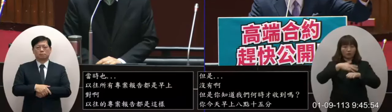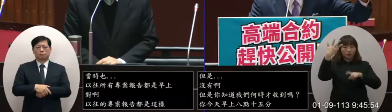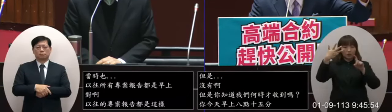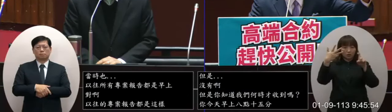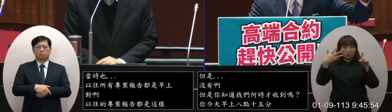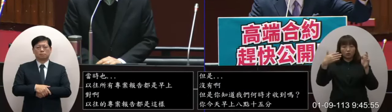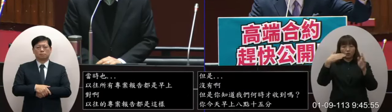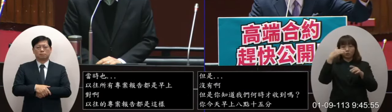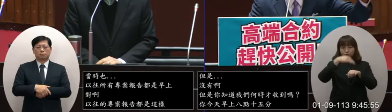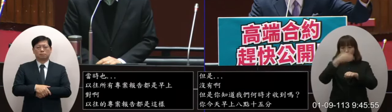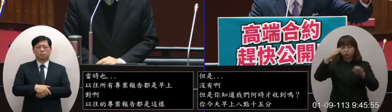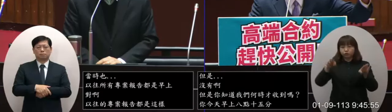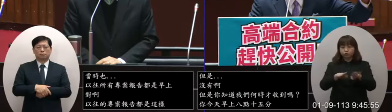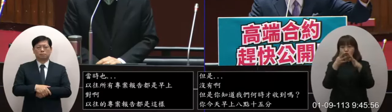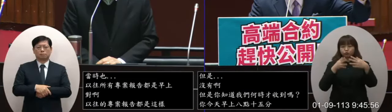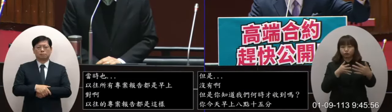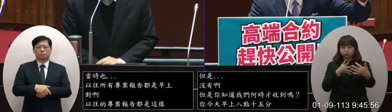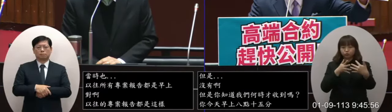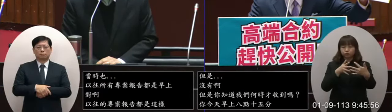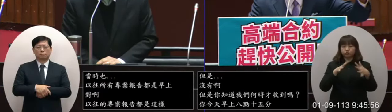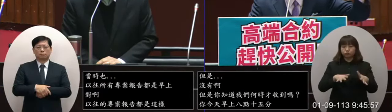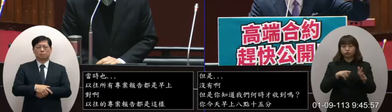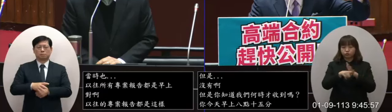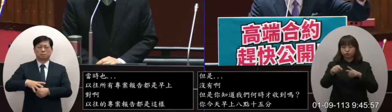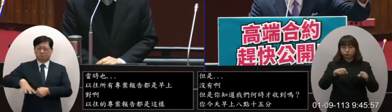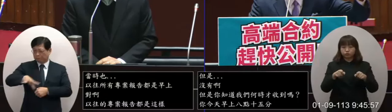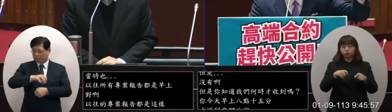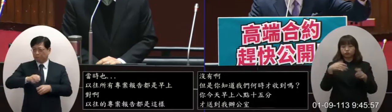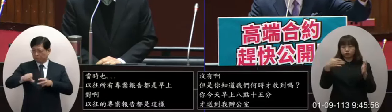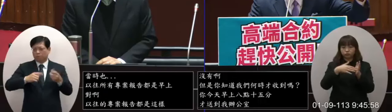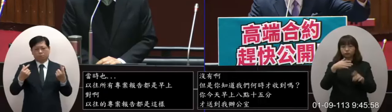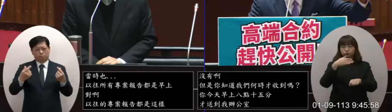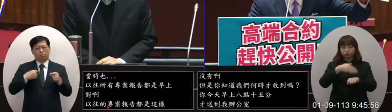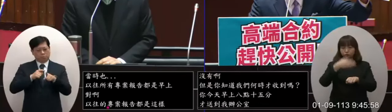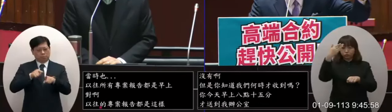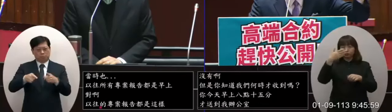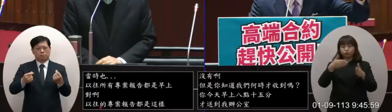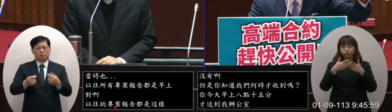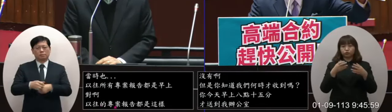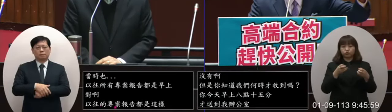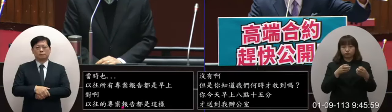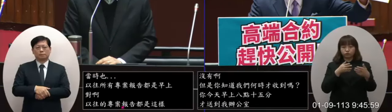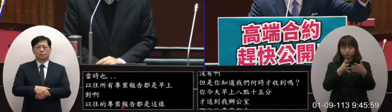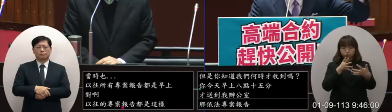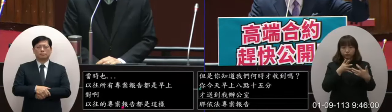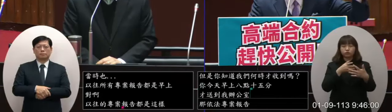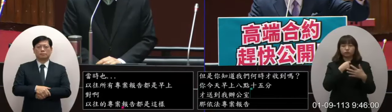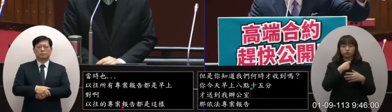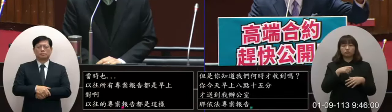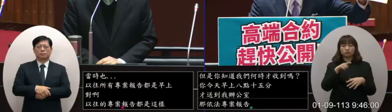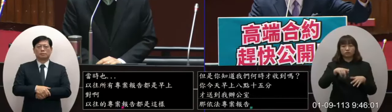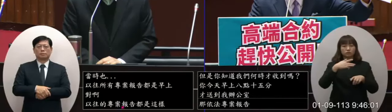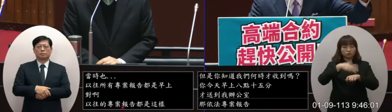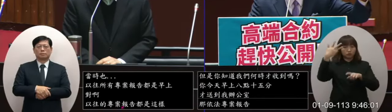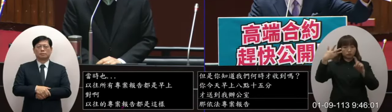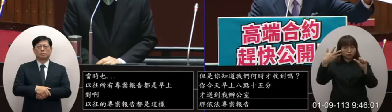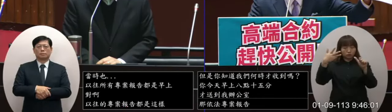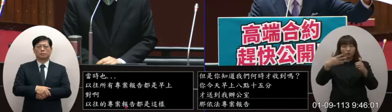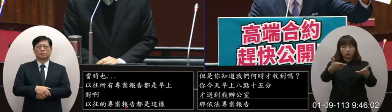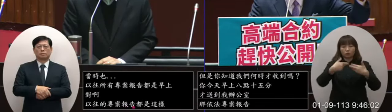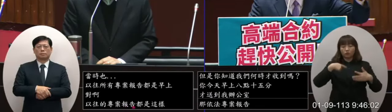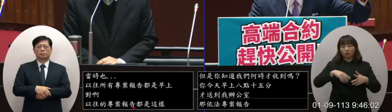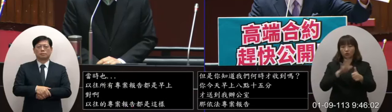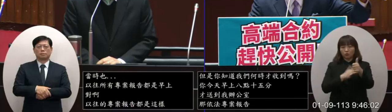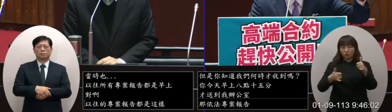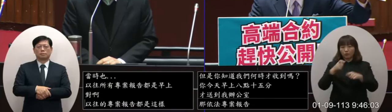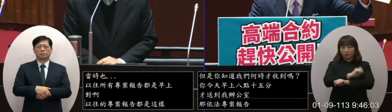點十五九點就要進行院會的所有的資料九點就要進行專案報告了你八點十五才送到